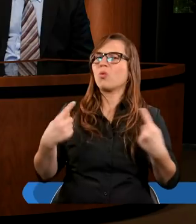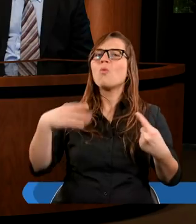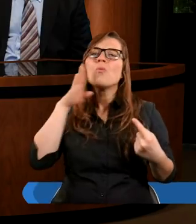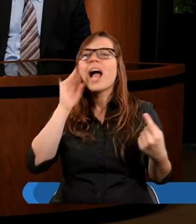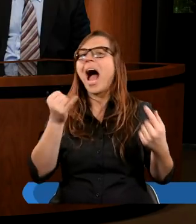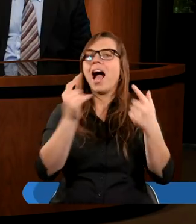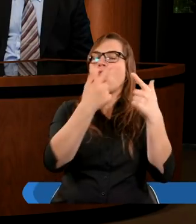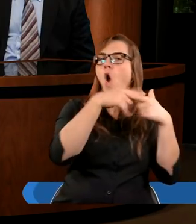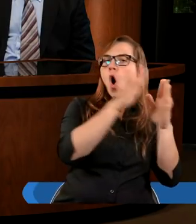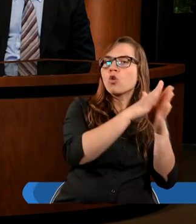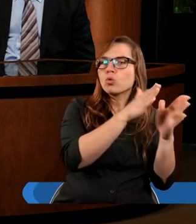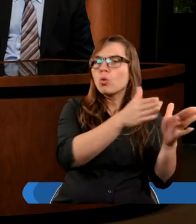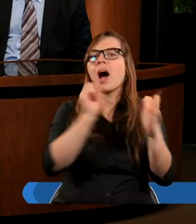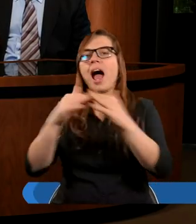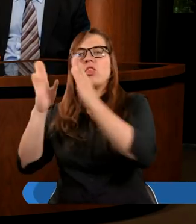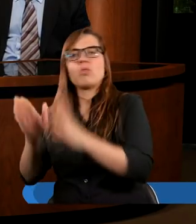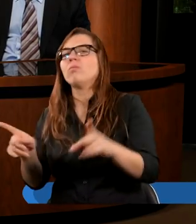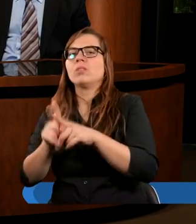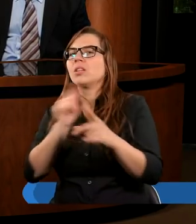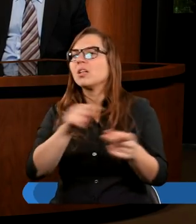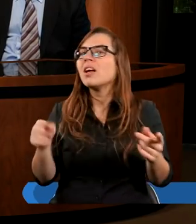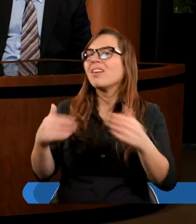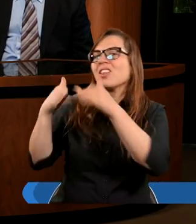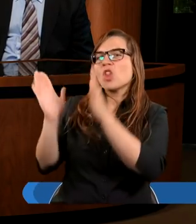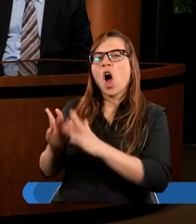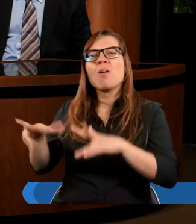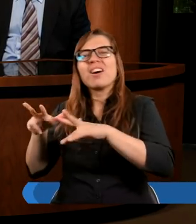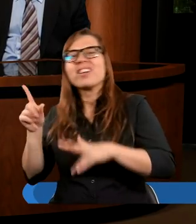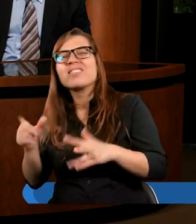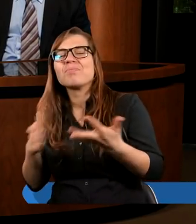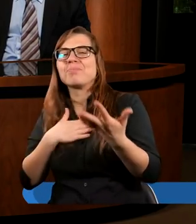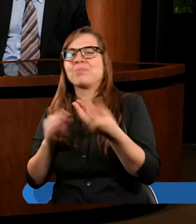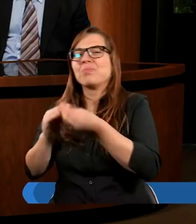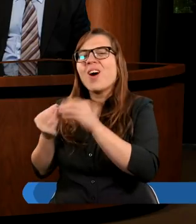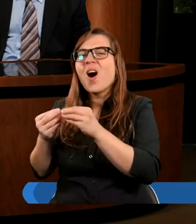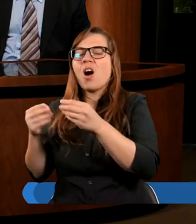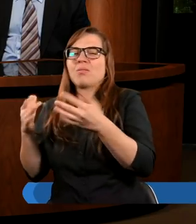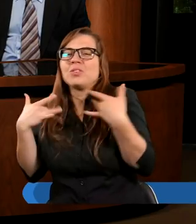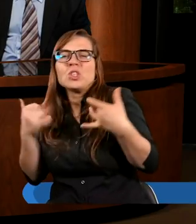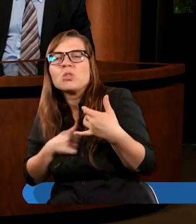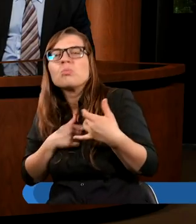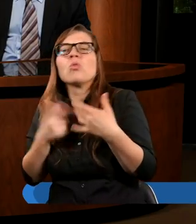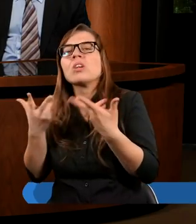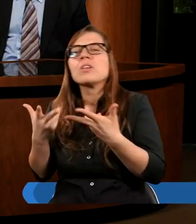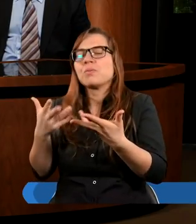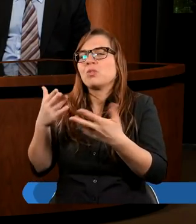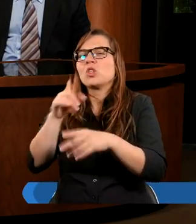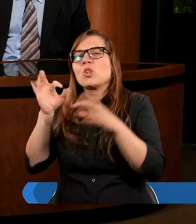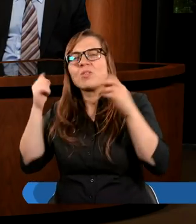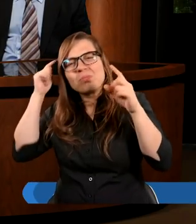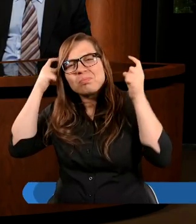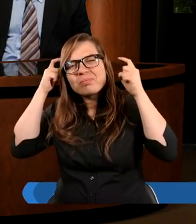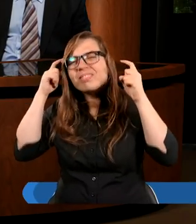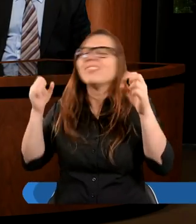domu Bożym. No bo jednak, no tak jak mówię, w domach rodzinnych się dzieją różne rzeczy i taki człowiek jest po prostu okaleczony i